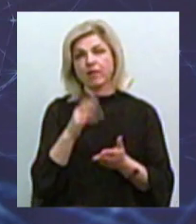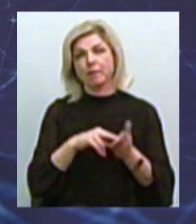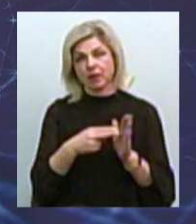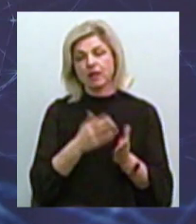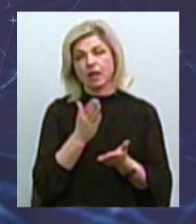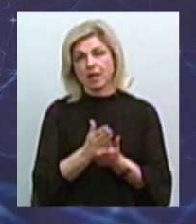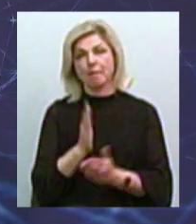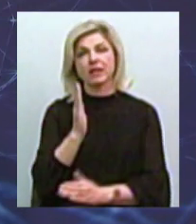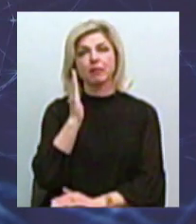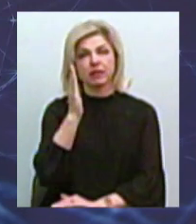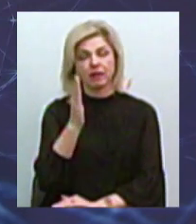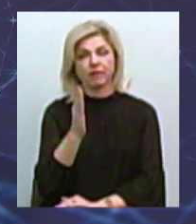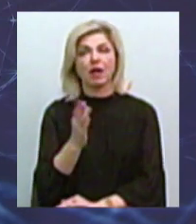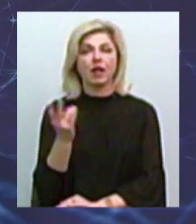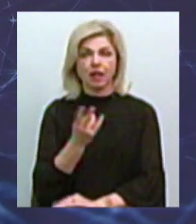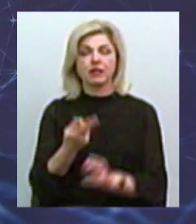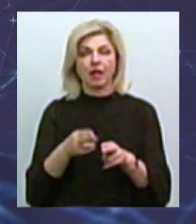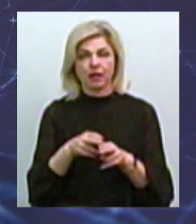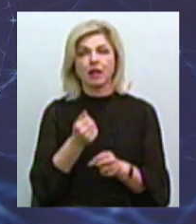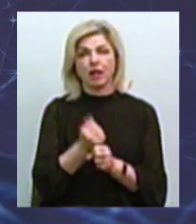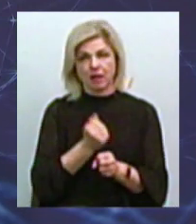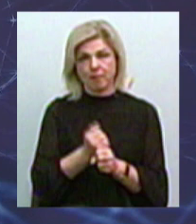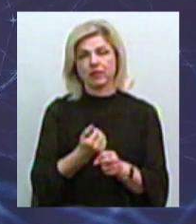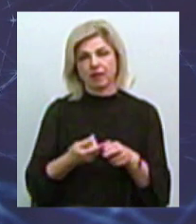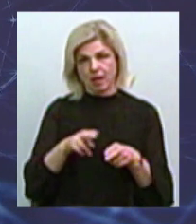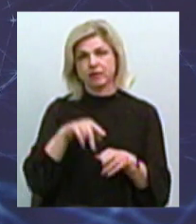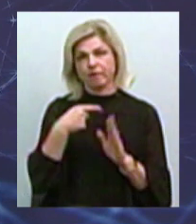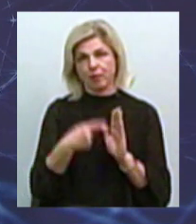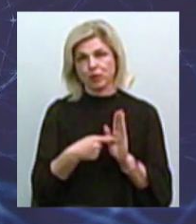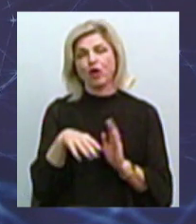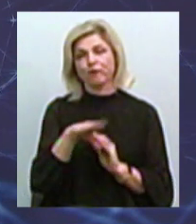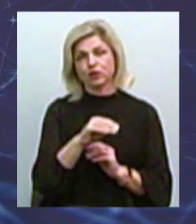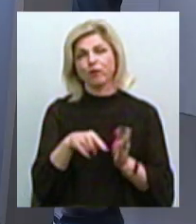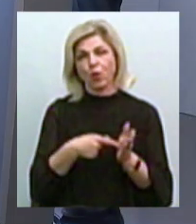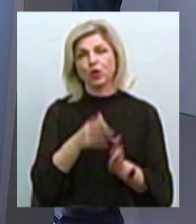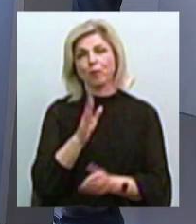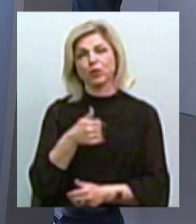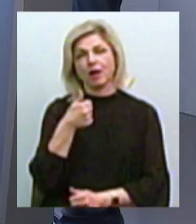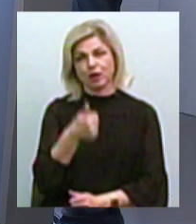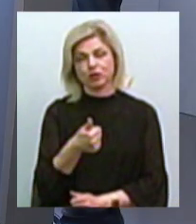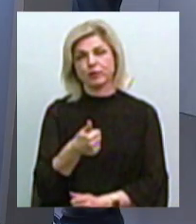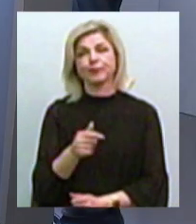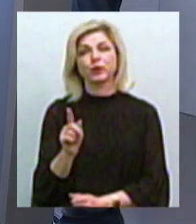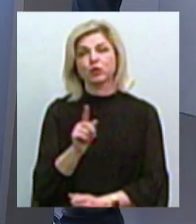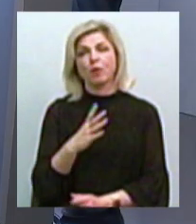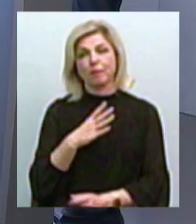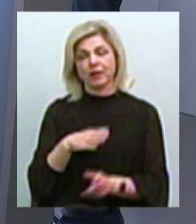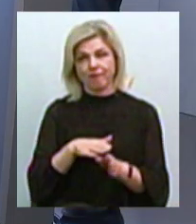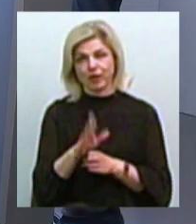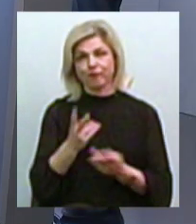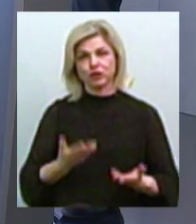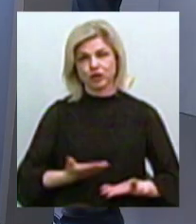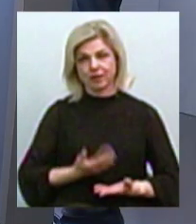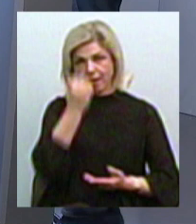перспективе. Эти вопросы нарабатываются. Так что все в городе будет хорошо. Дай Боже, чтобы все это было втелено в життя.